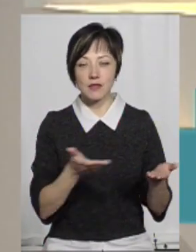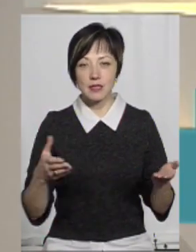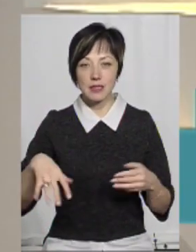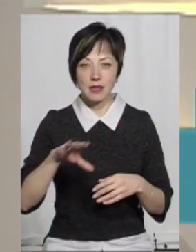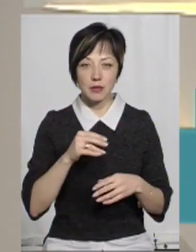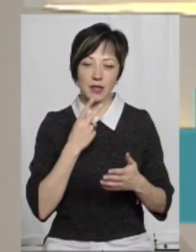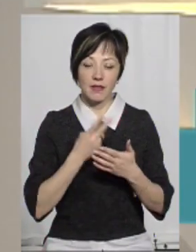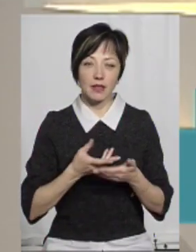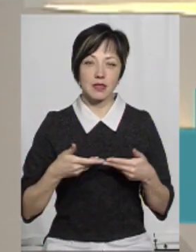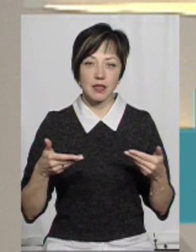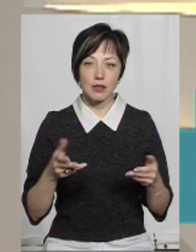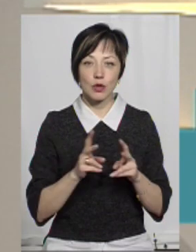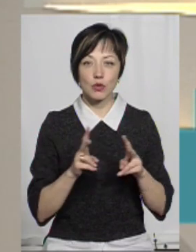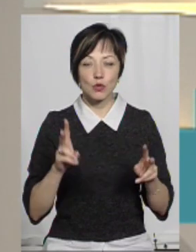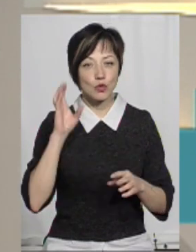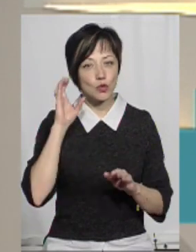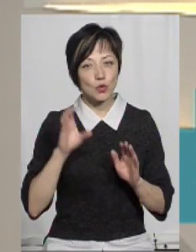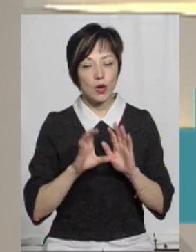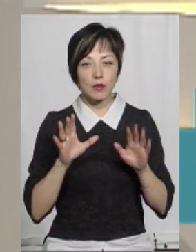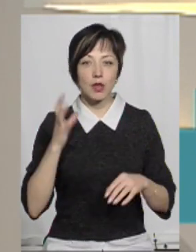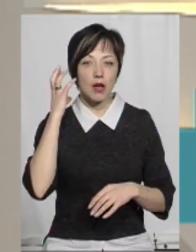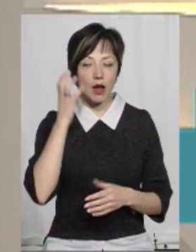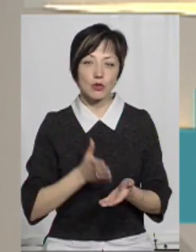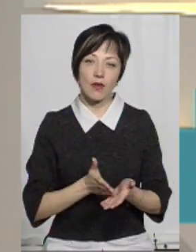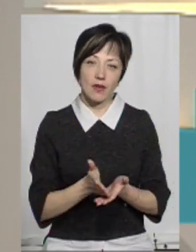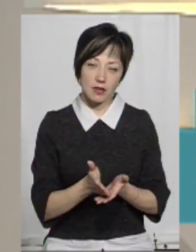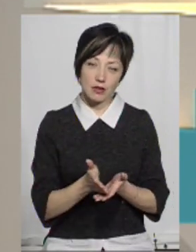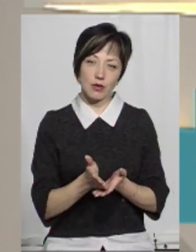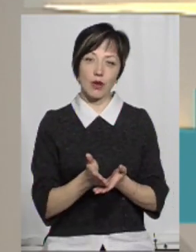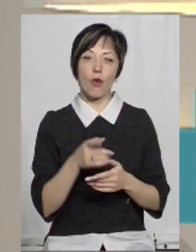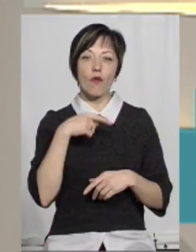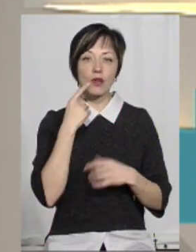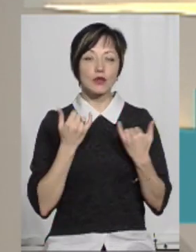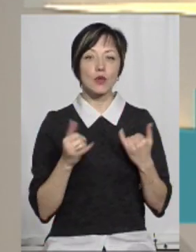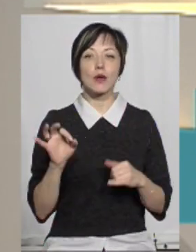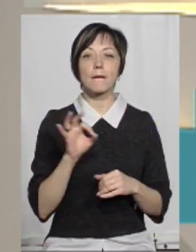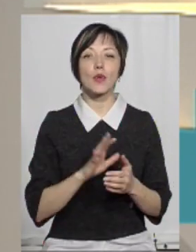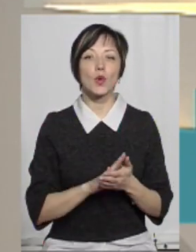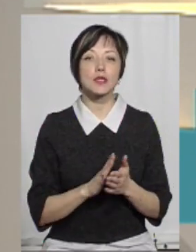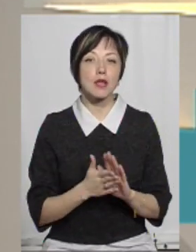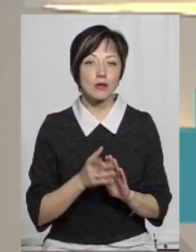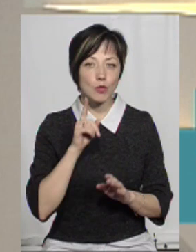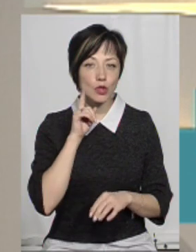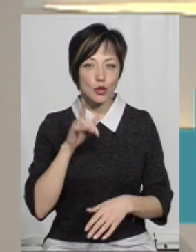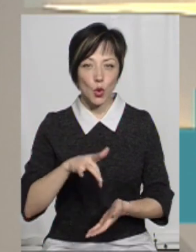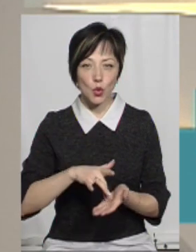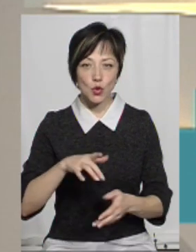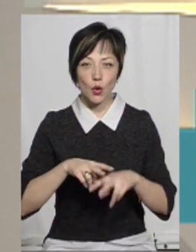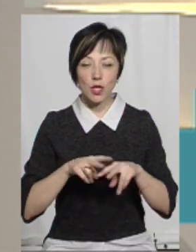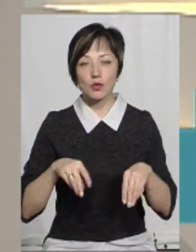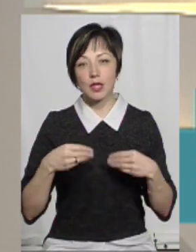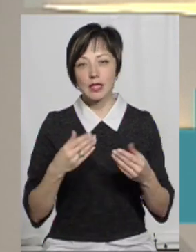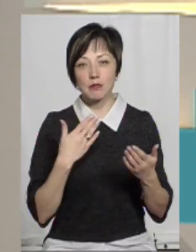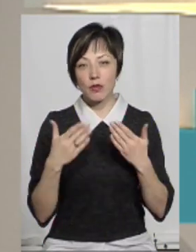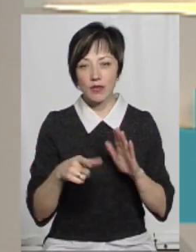всім, що дивились, і тим, хто нас буде слухати нашу радіоверсію. Ми говорили сьогодні про статус молодіжної столиці, що він